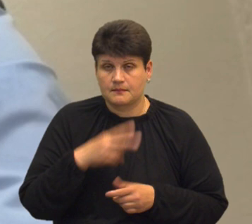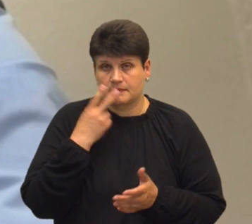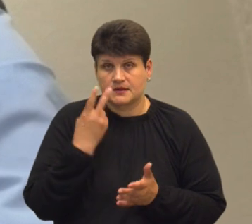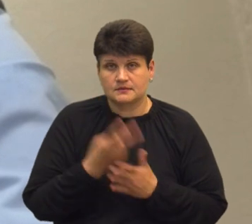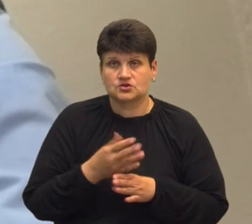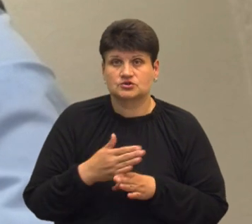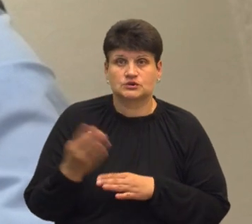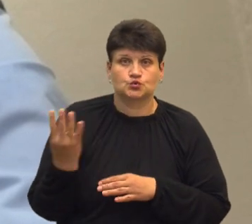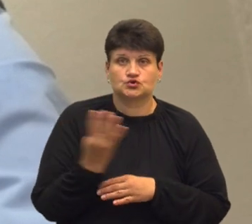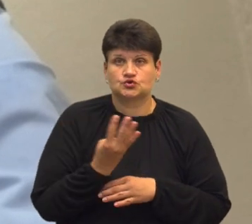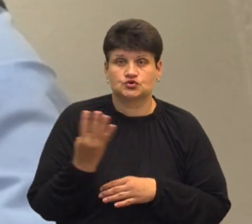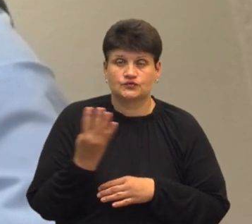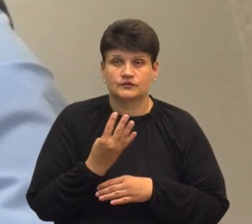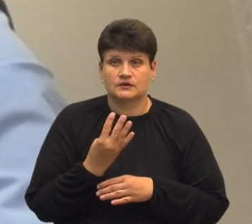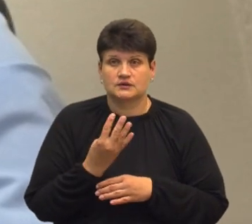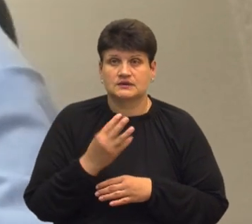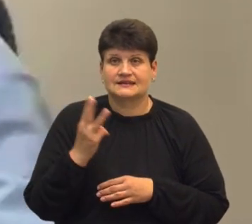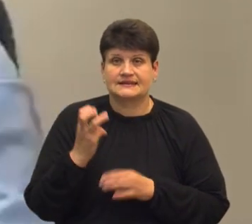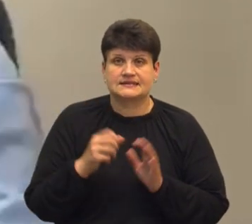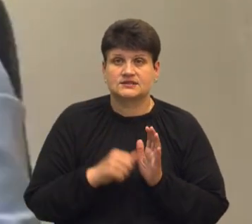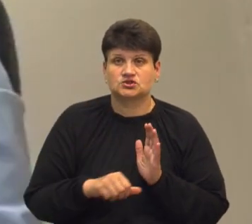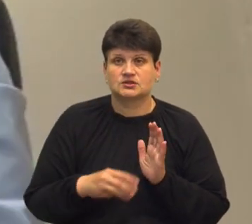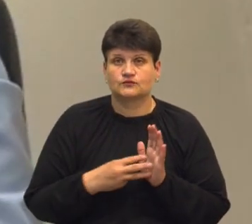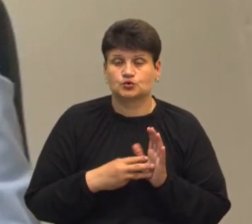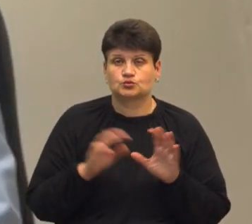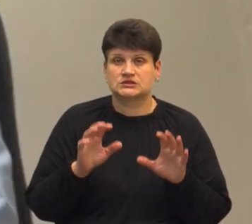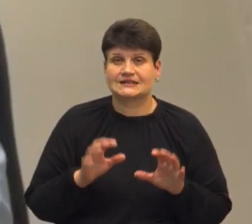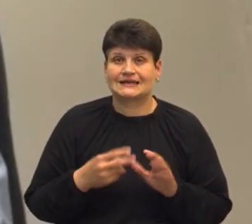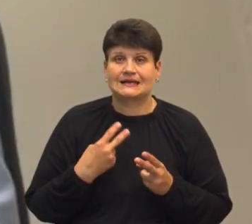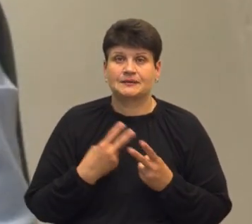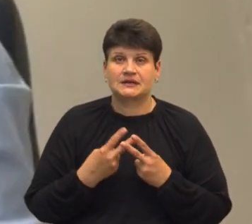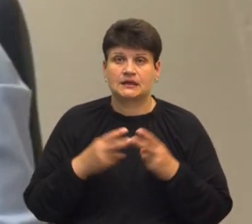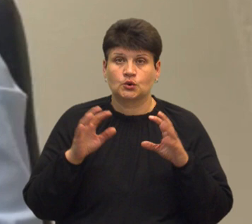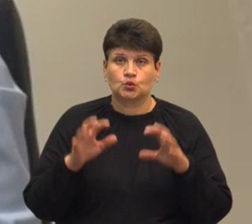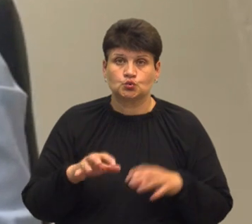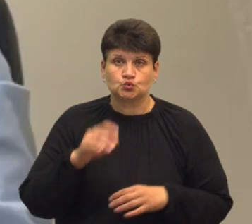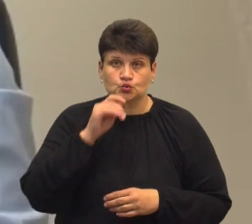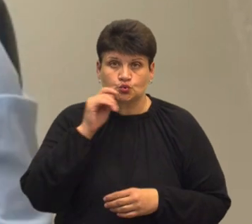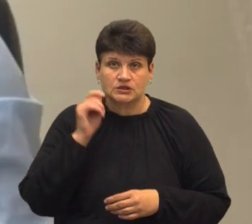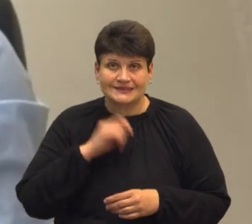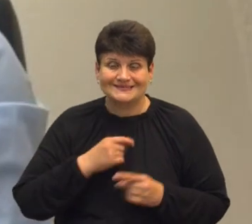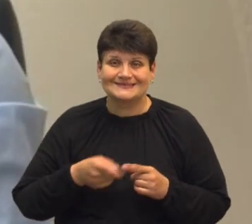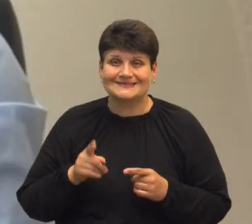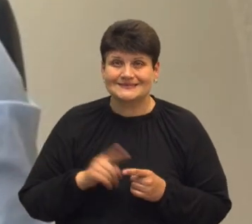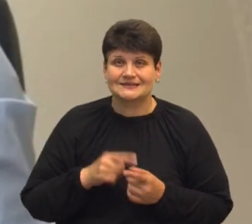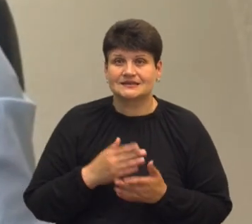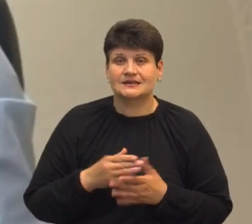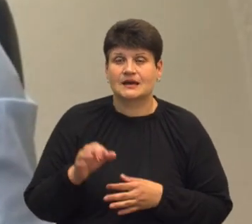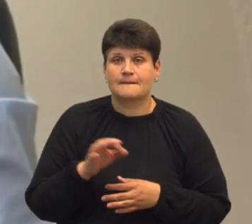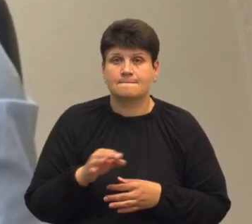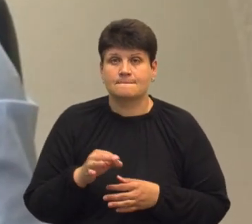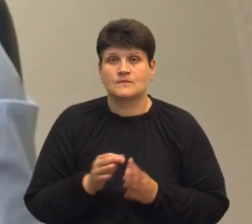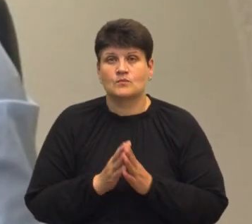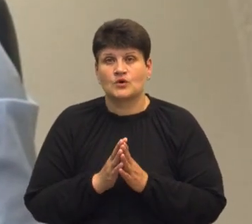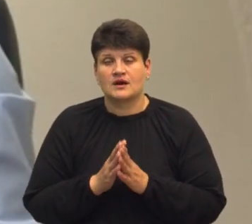частиною 4 статті 368 Кримінального кодексу України. Це йдеться про висловлення прохань та